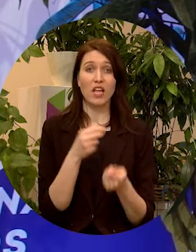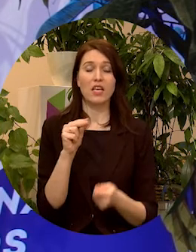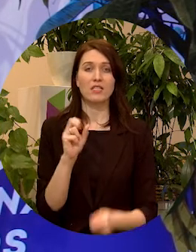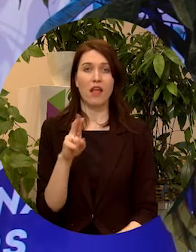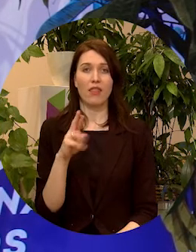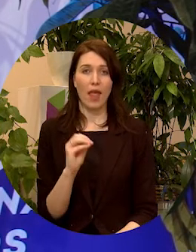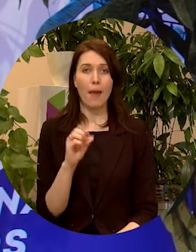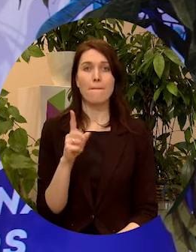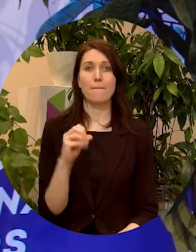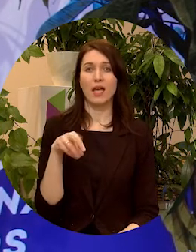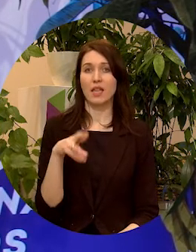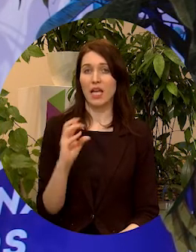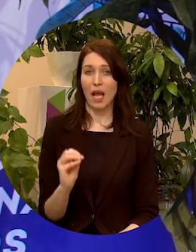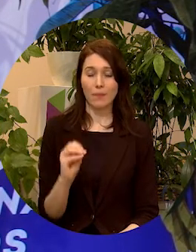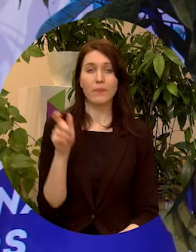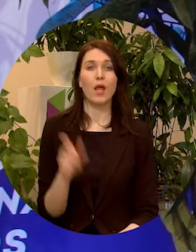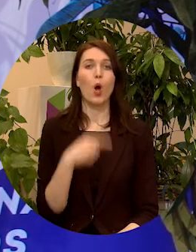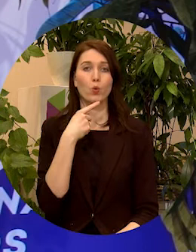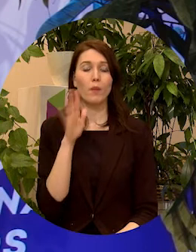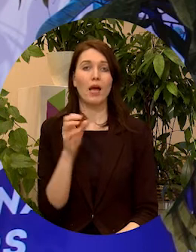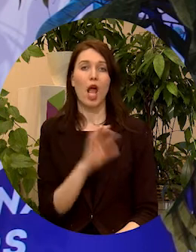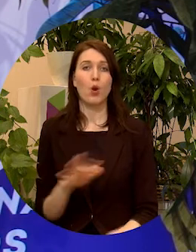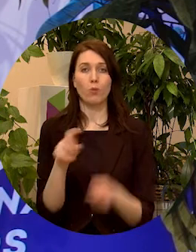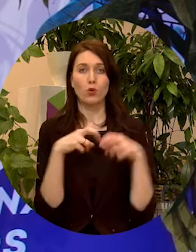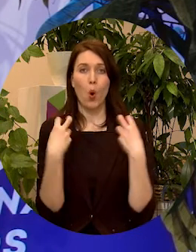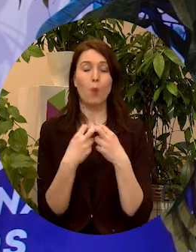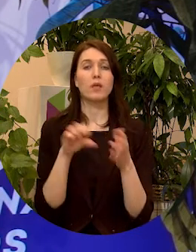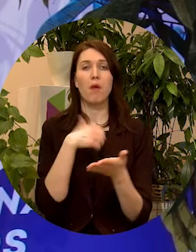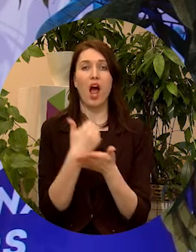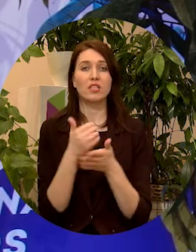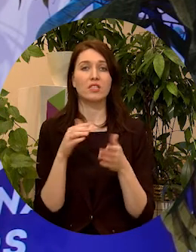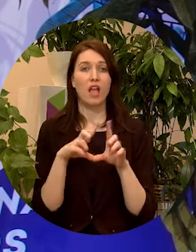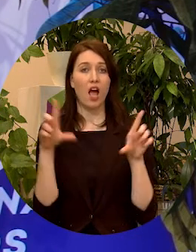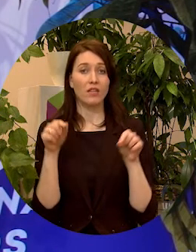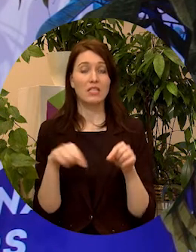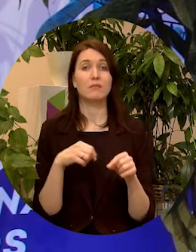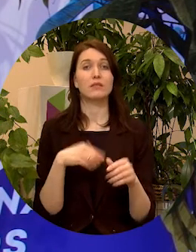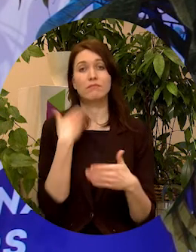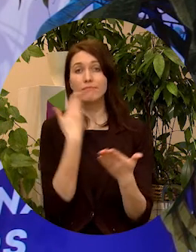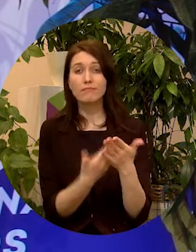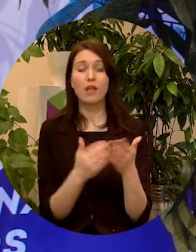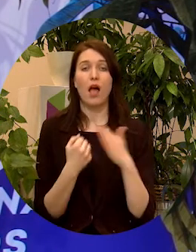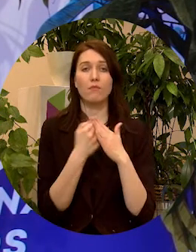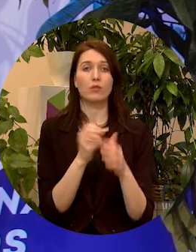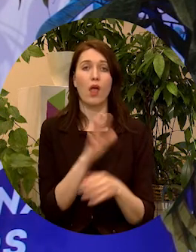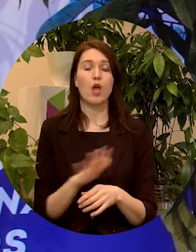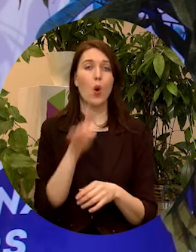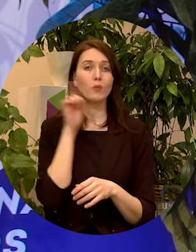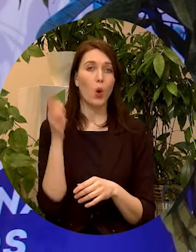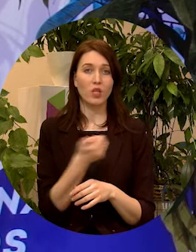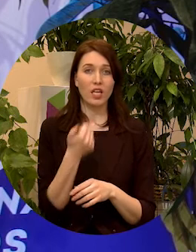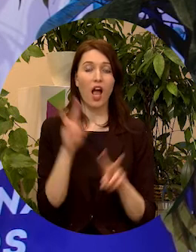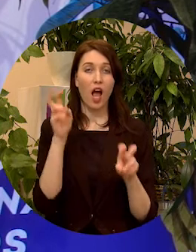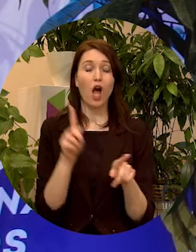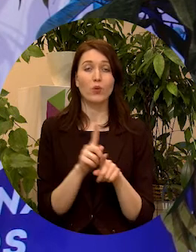Petri ar uzrunu par Eiropas komisijas un pārstāvniecības iniciatīvām atbalstot Eiropas jaunatnes gadu un